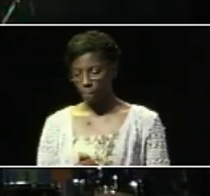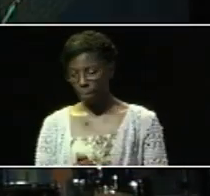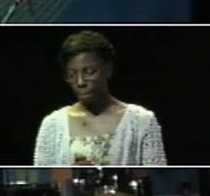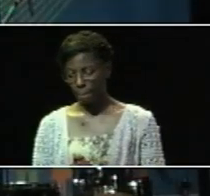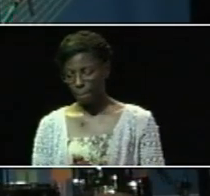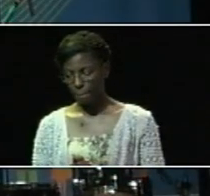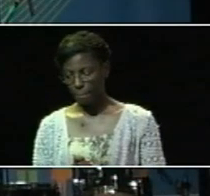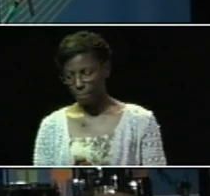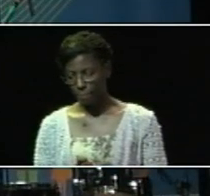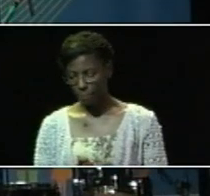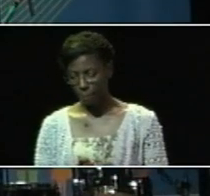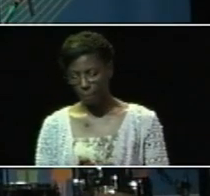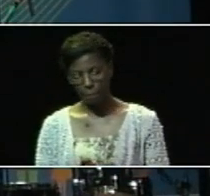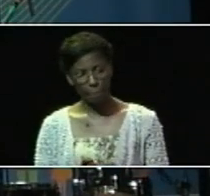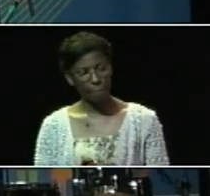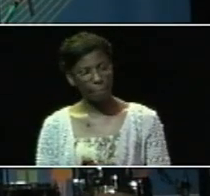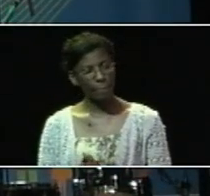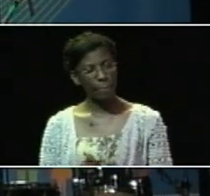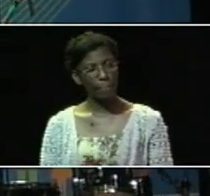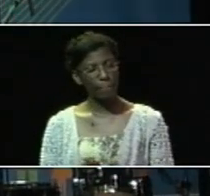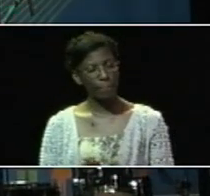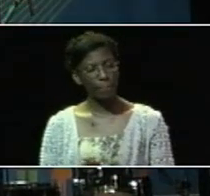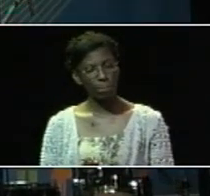France Nord on